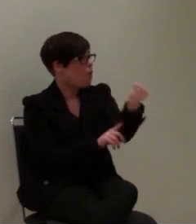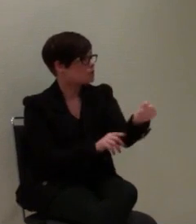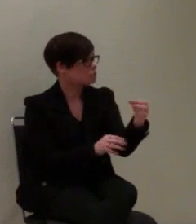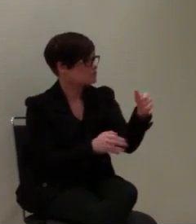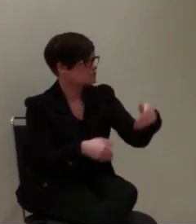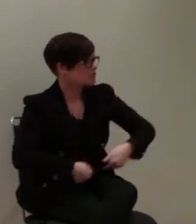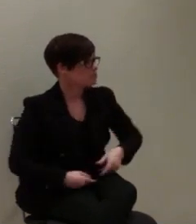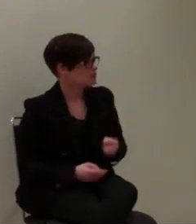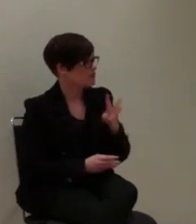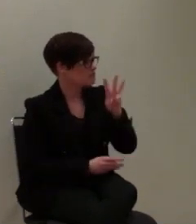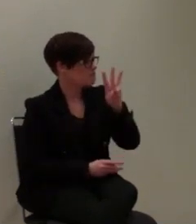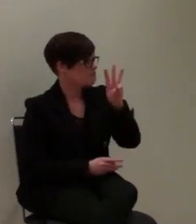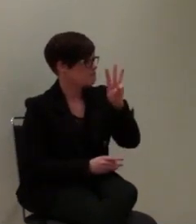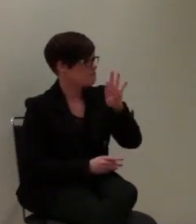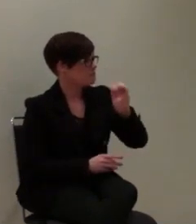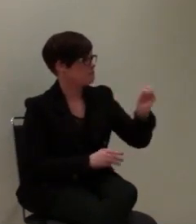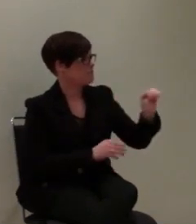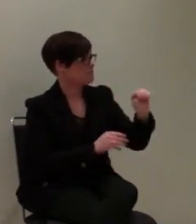-Anwendung.